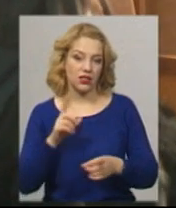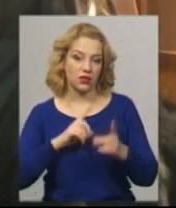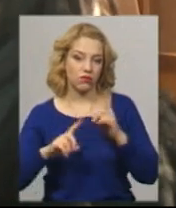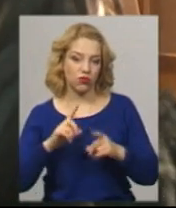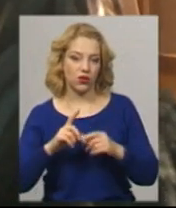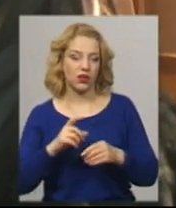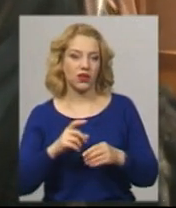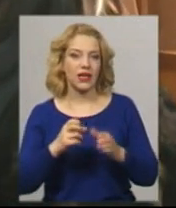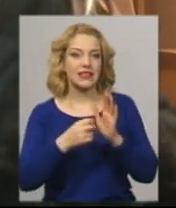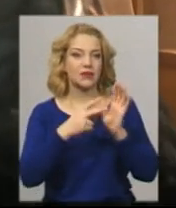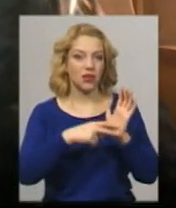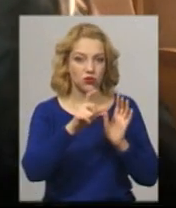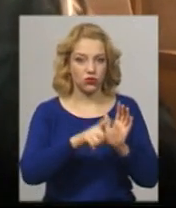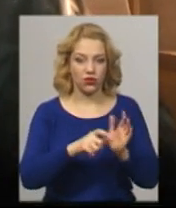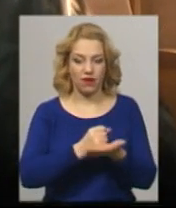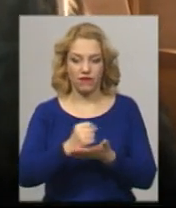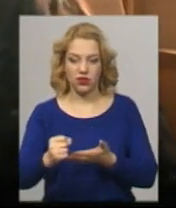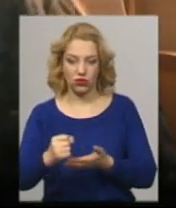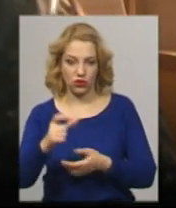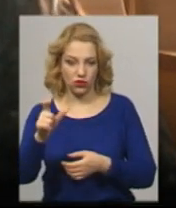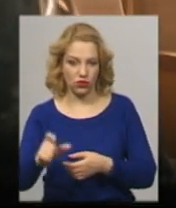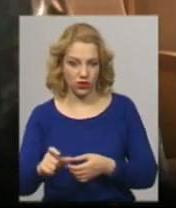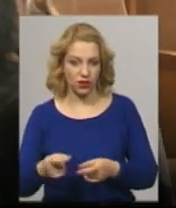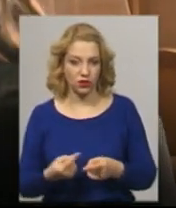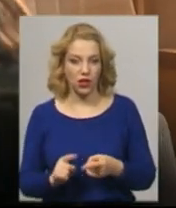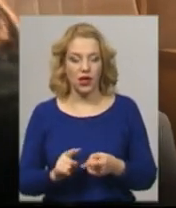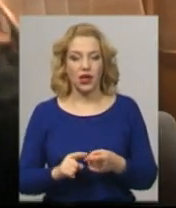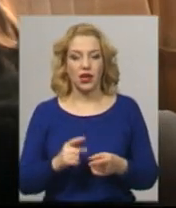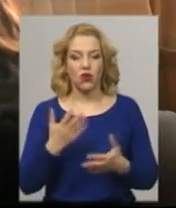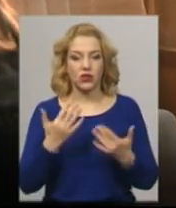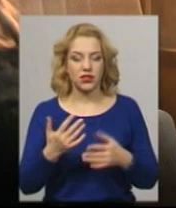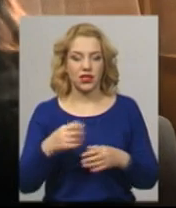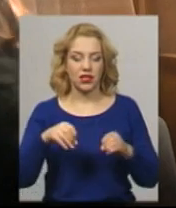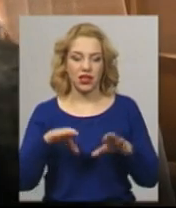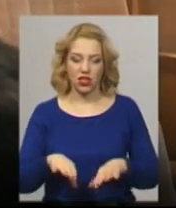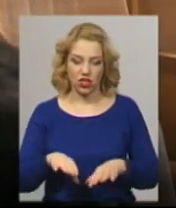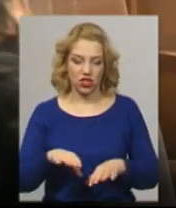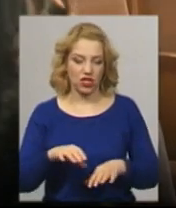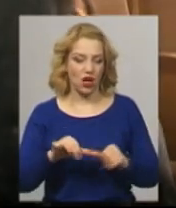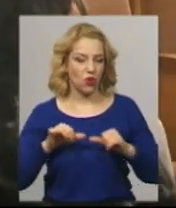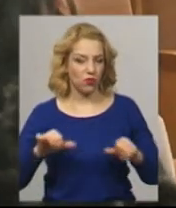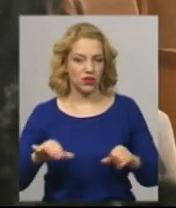Оскільки рішення було комісії, мабуть, що не вигідні голові райради,